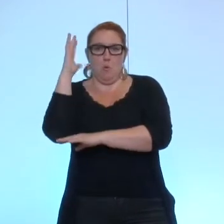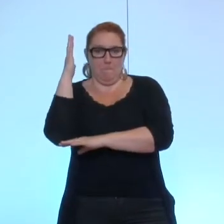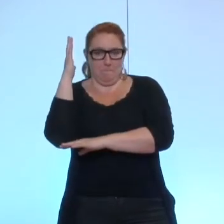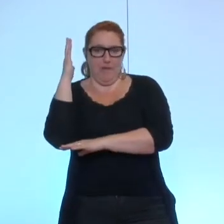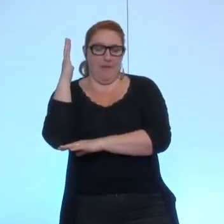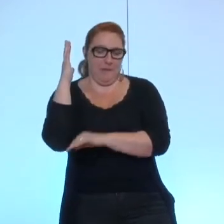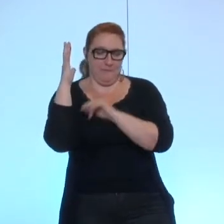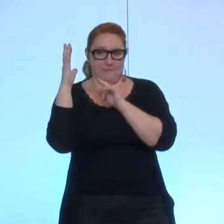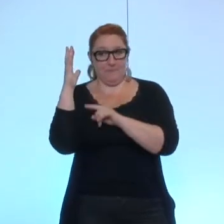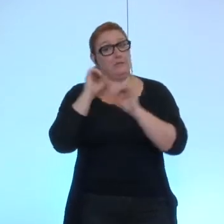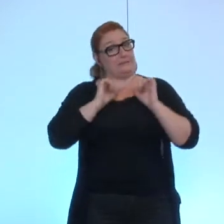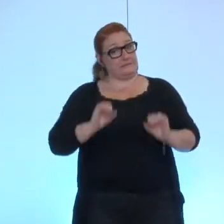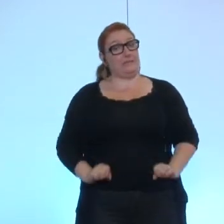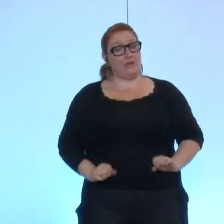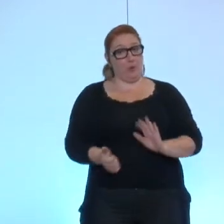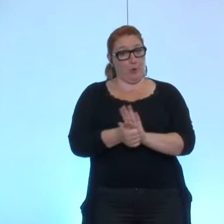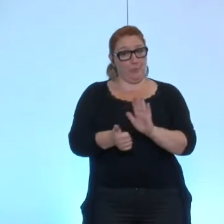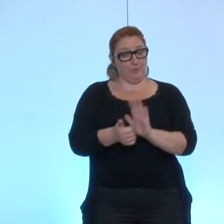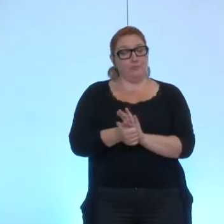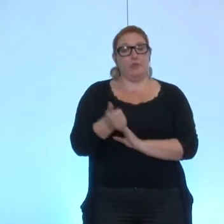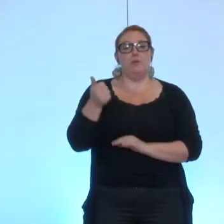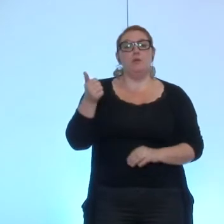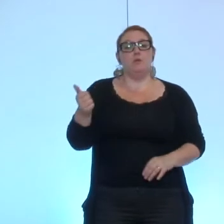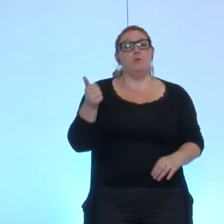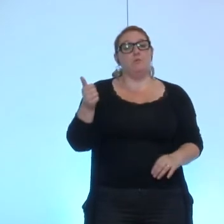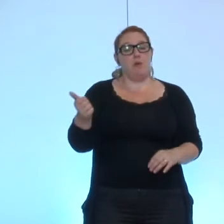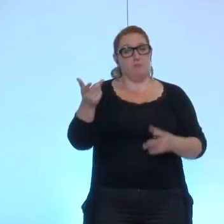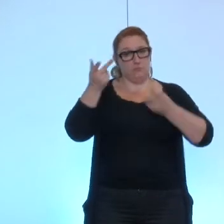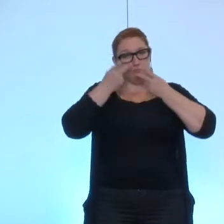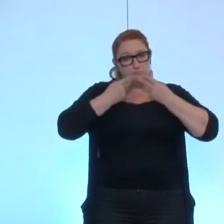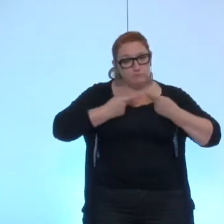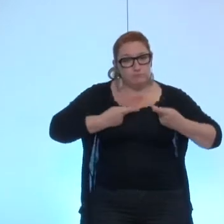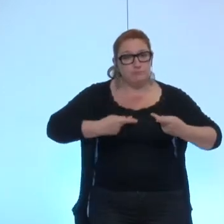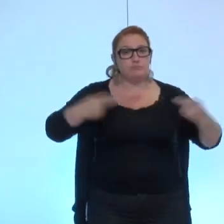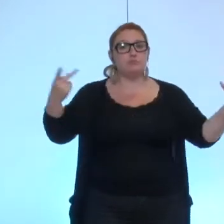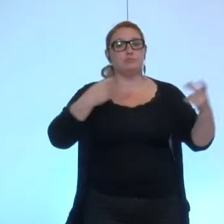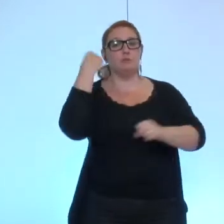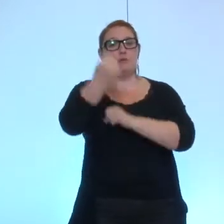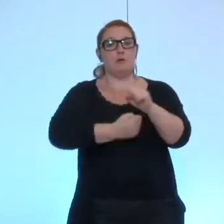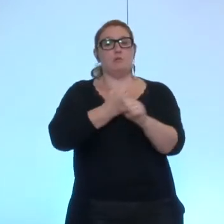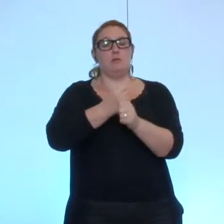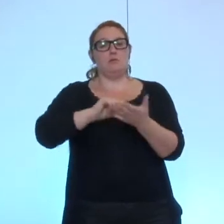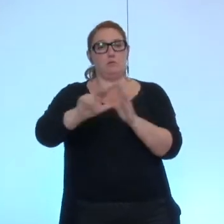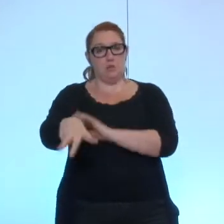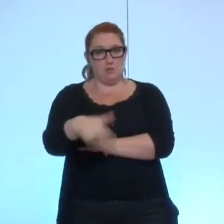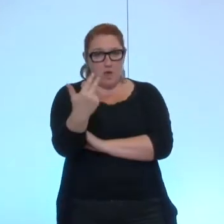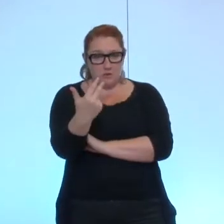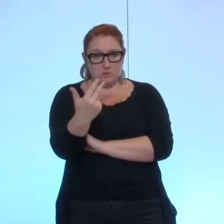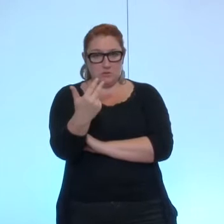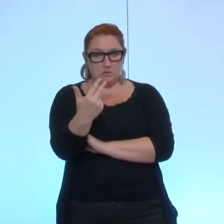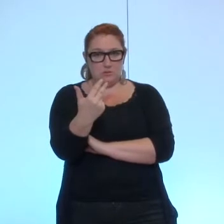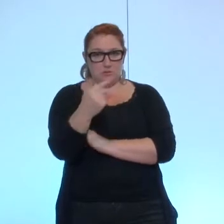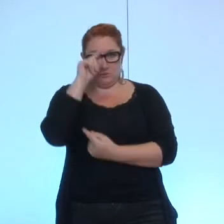qui a fait, il est sénateur, et qui a fait une déclaration en 2013 pour